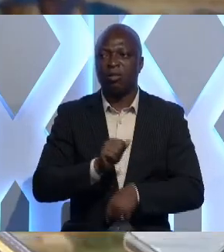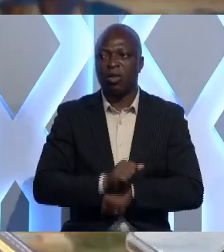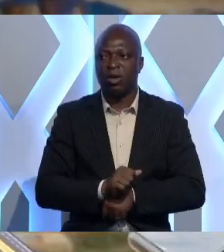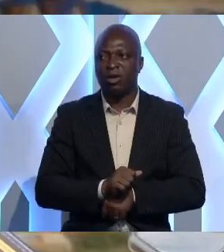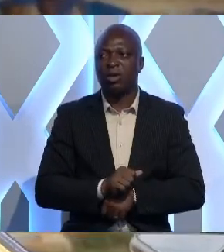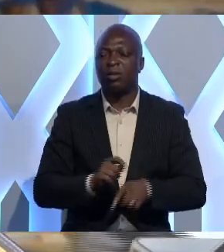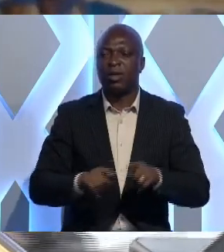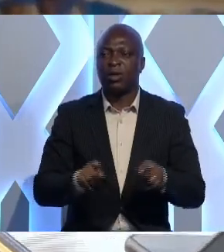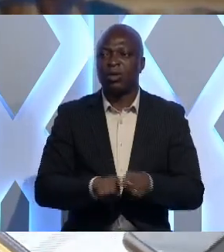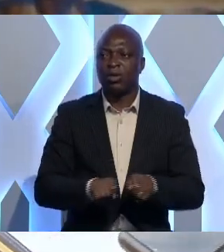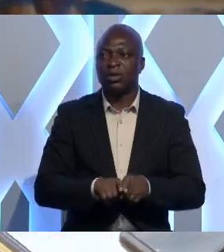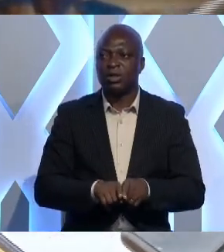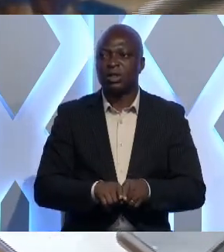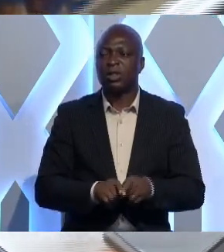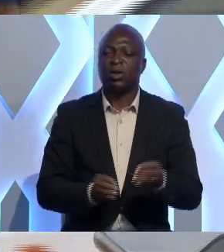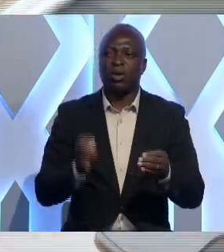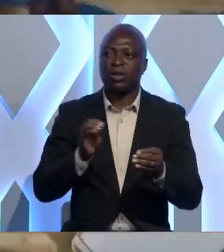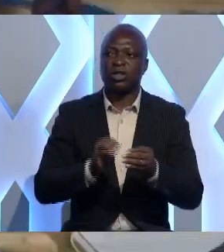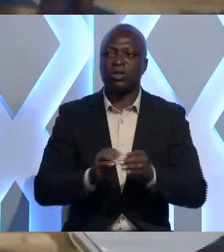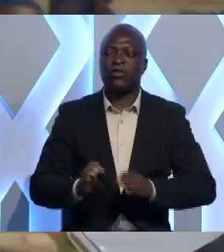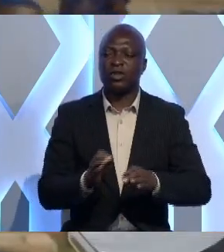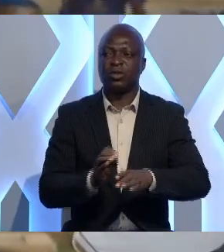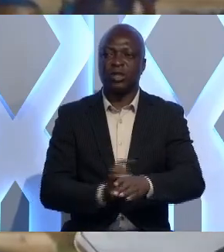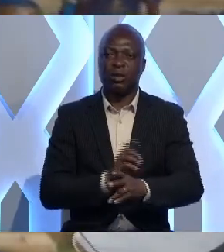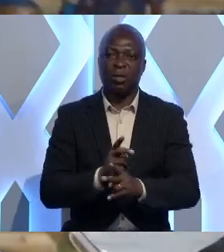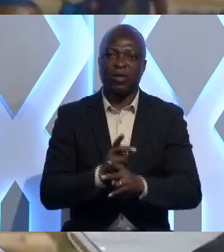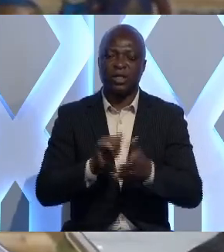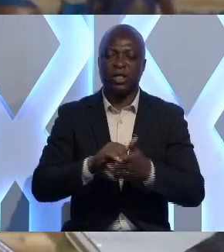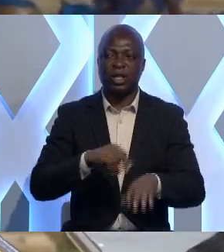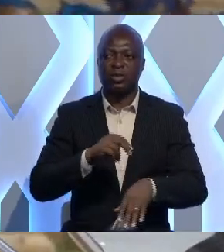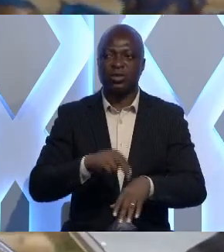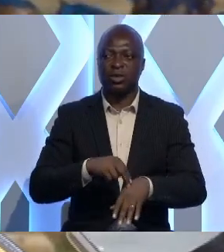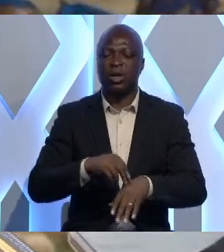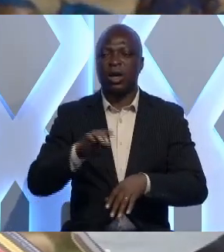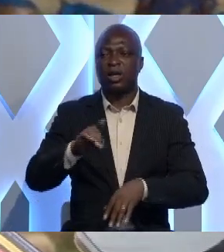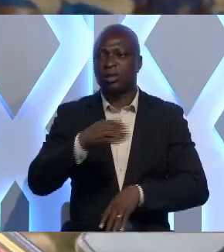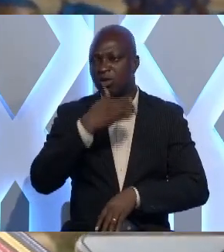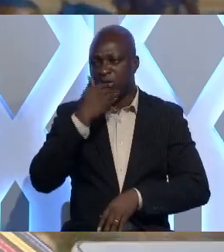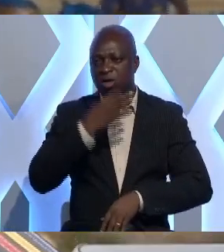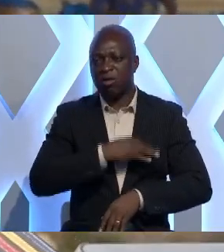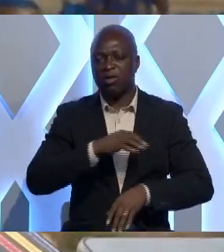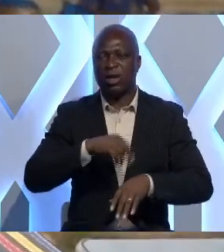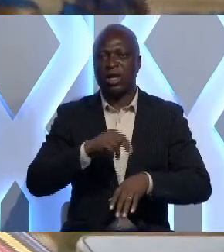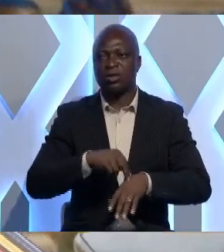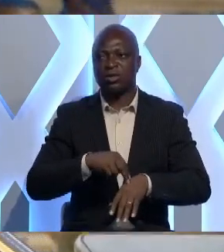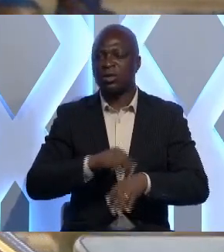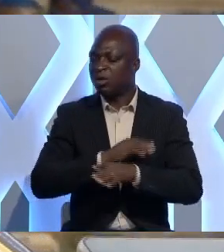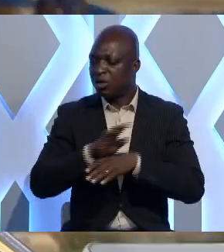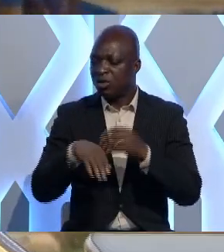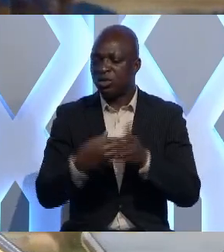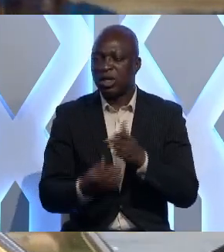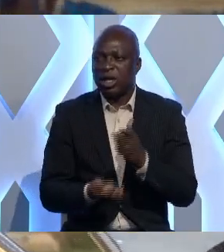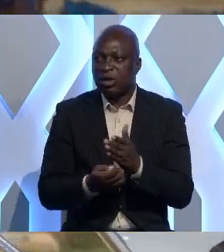mais aussi de pouvoir contribuer de façon durable à préserver cette nature, à tirer le meilleur profit de la nature tout en